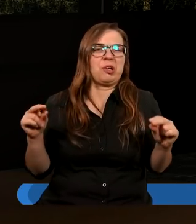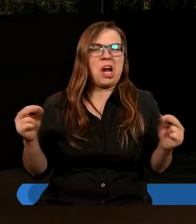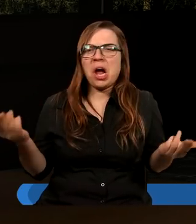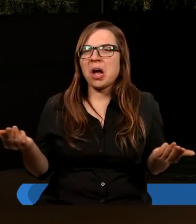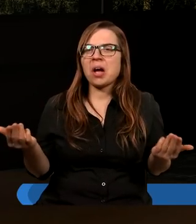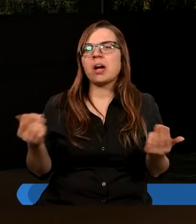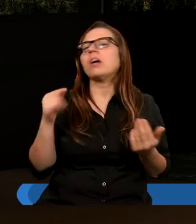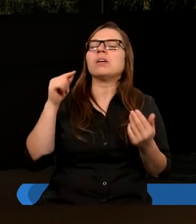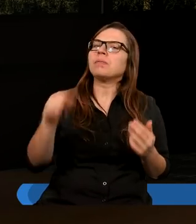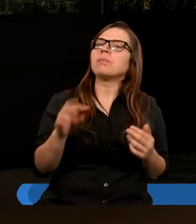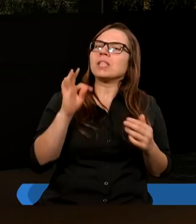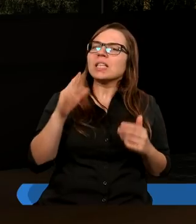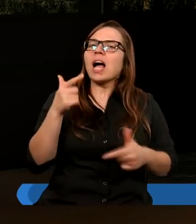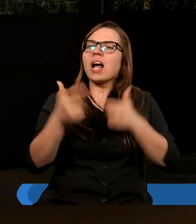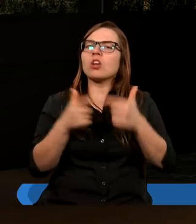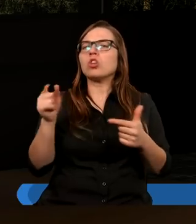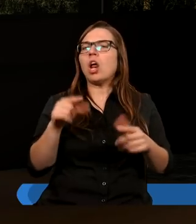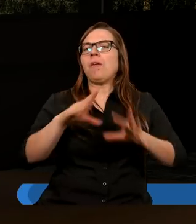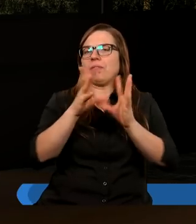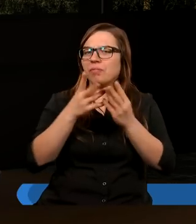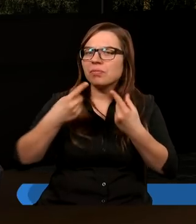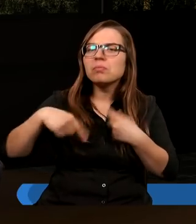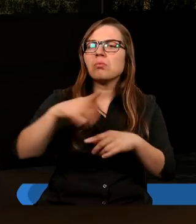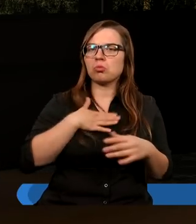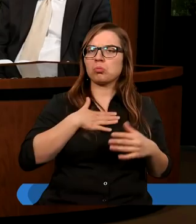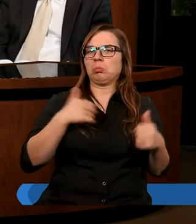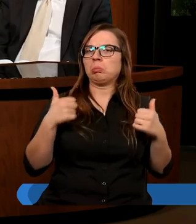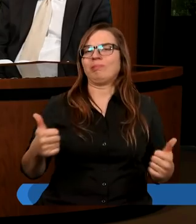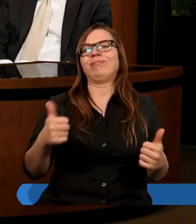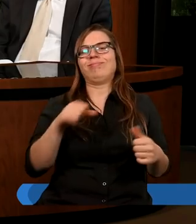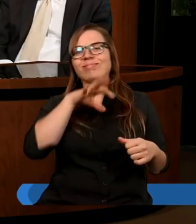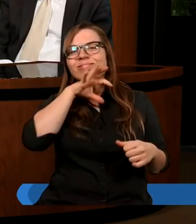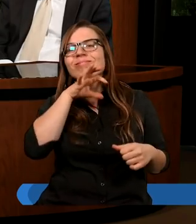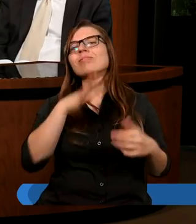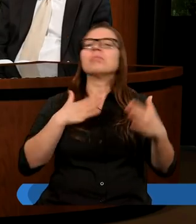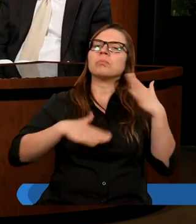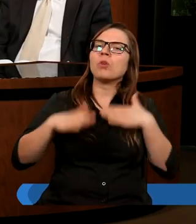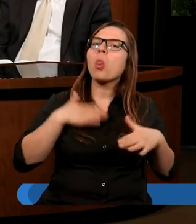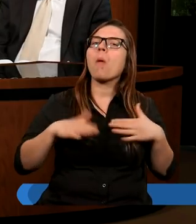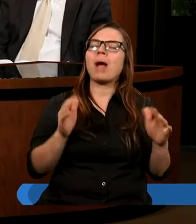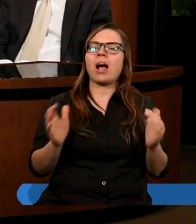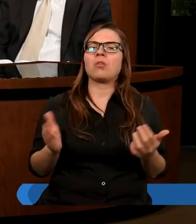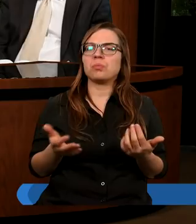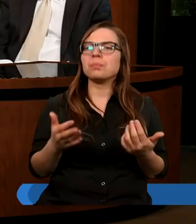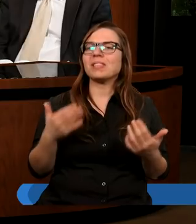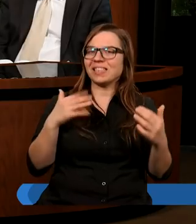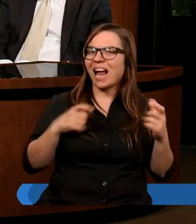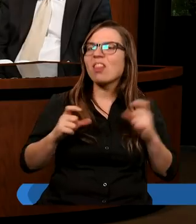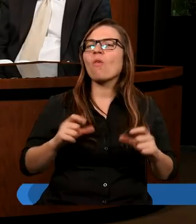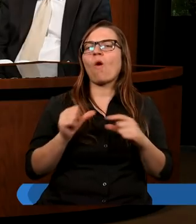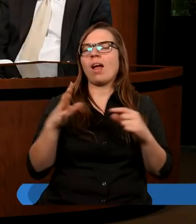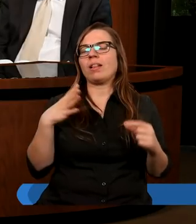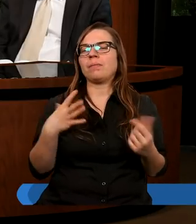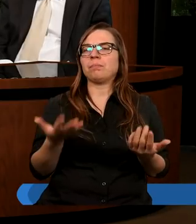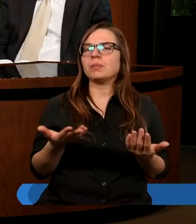Tak to zrobili, że wszystkim się podobało. Tak. Oby nam się tak udawało. Oby nam się tak udawało właśnie takie